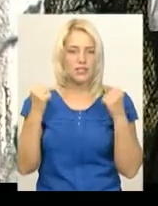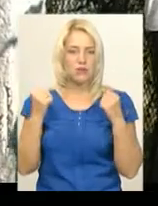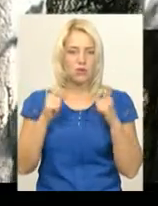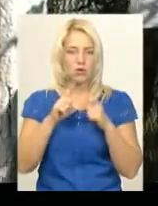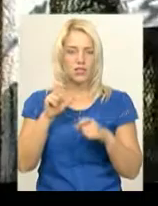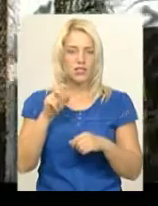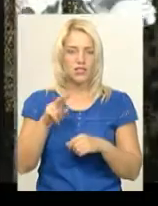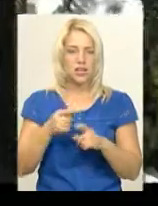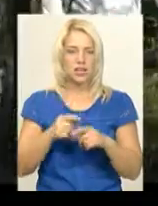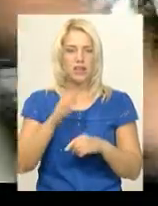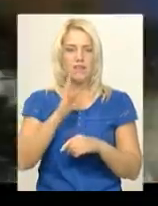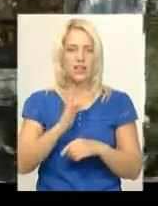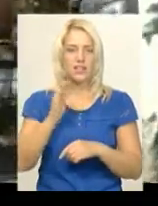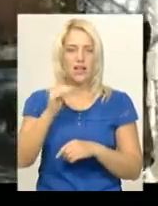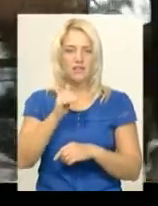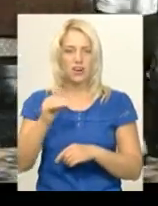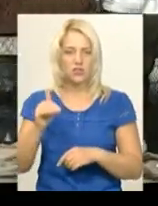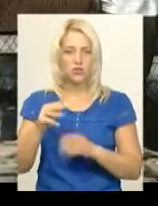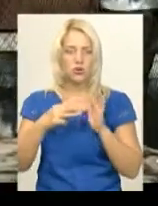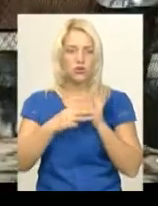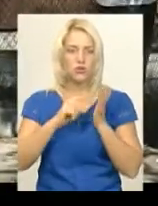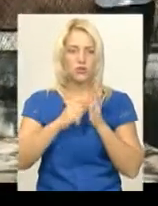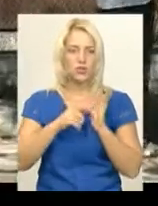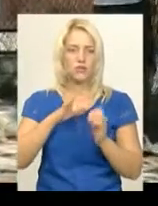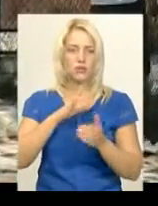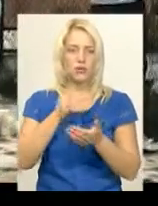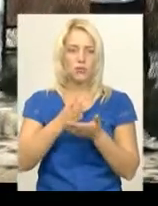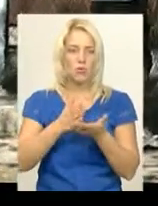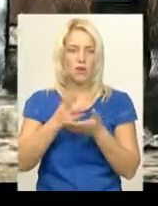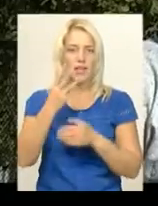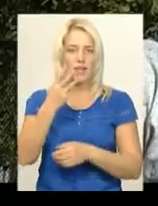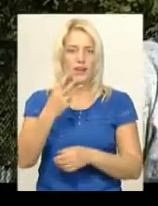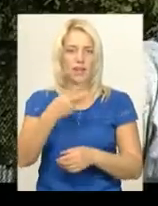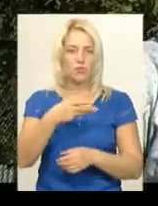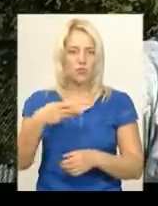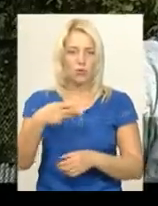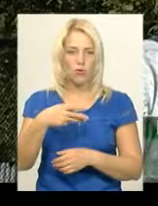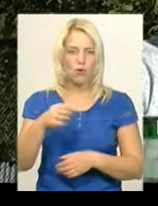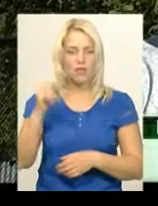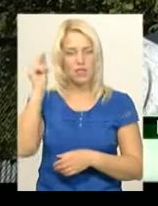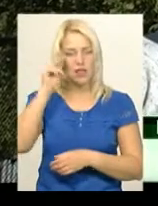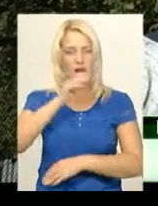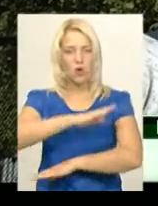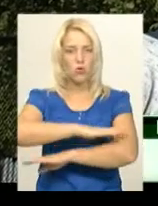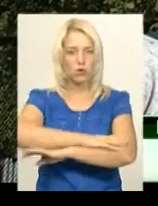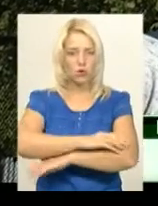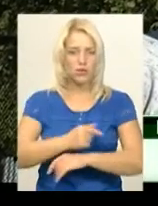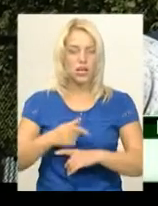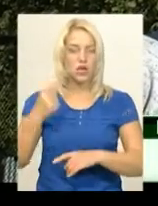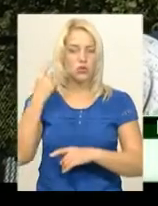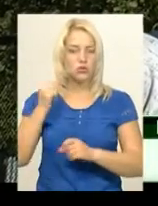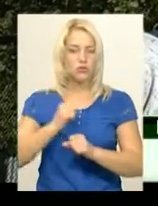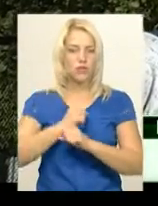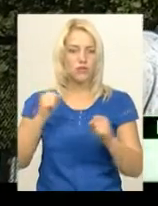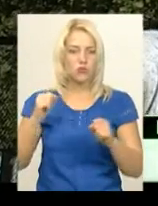Франесюк – учень 8-го класу. В момент загоряння він перебував на 3-му поверсі на уроці. Ми чули вибух не дуже сильний, але